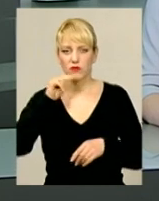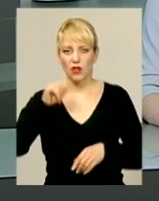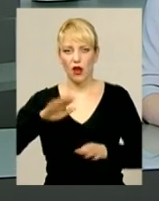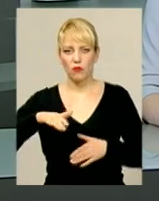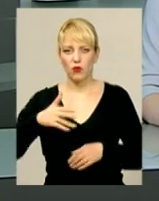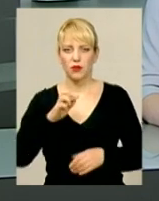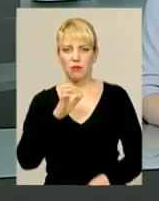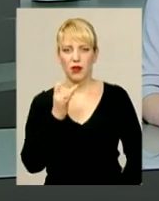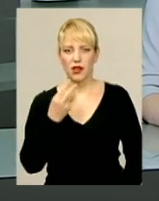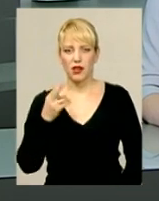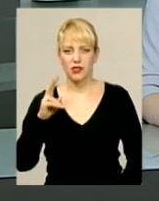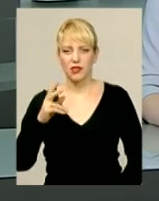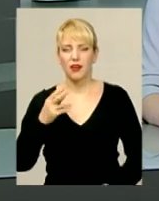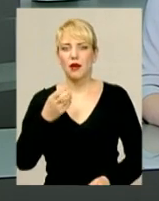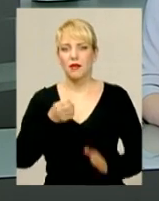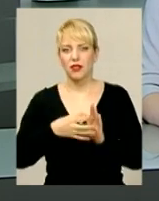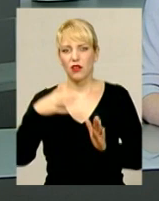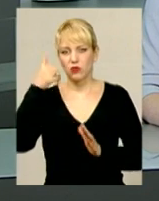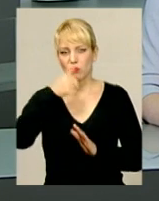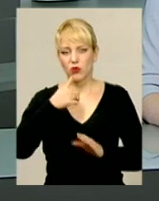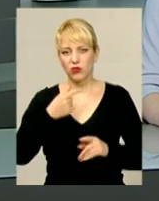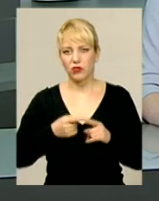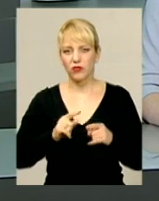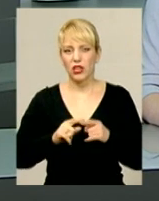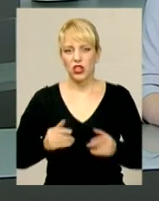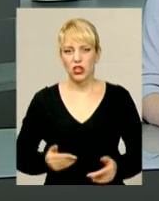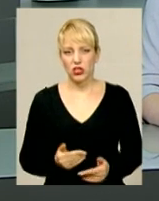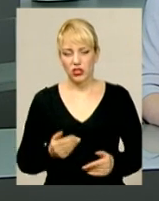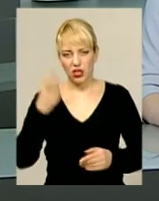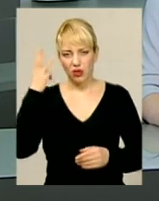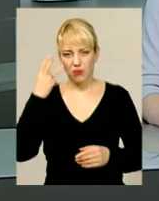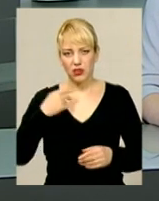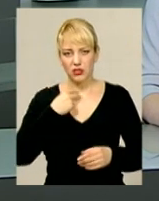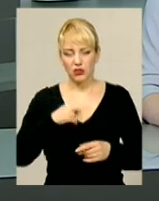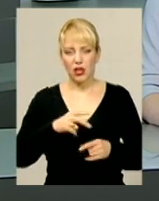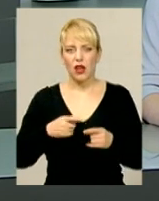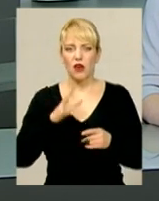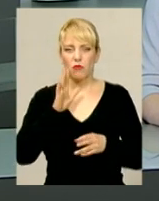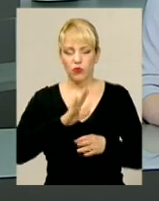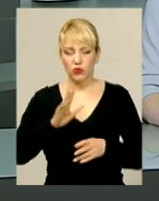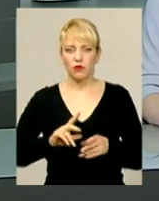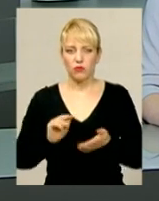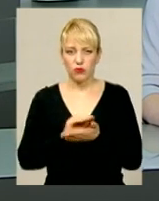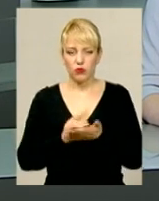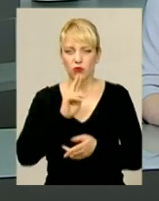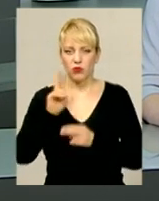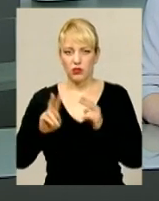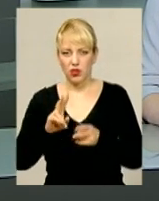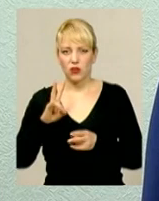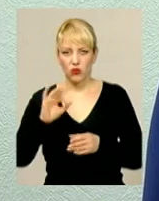-го засудили двох жителів Хмельницького. Після року оскаржень попереднього вироку суд знову ухвалив обвинувальне рішення.